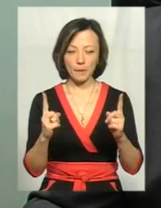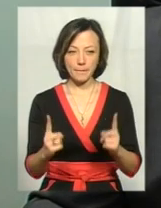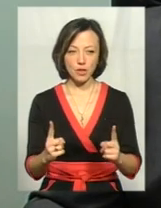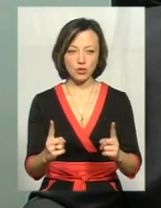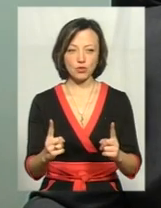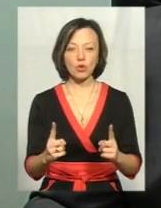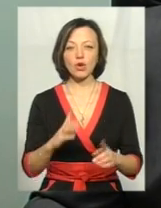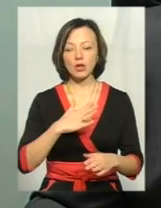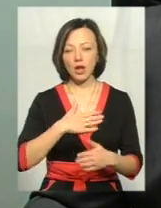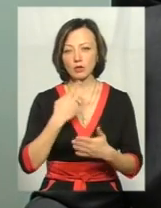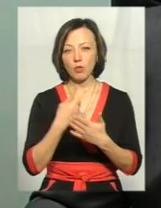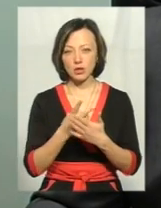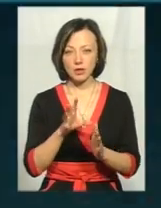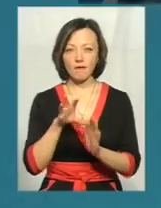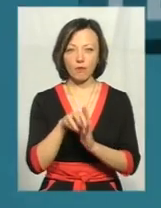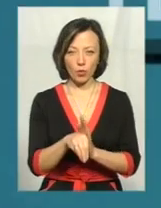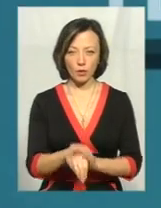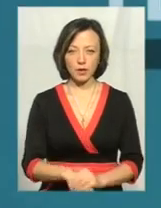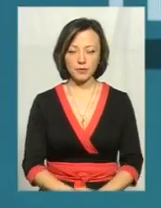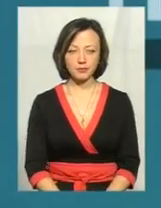наші показники входять.